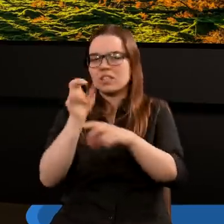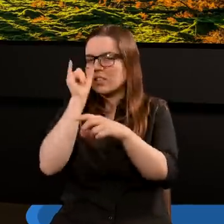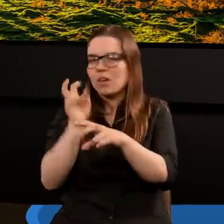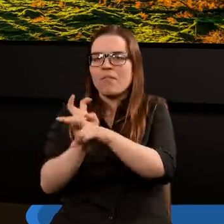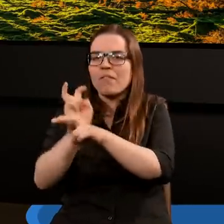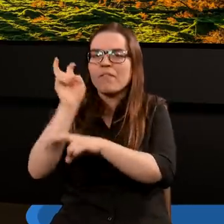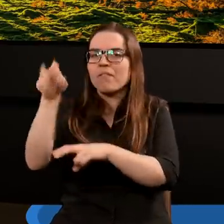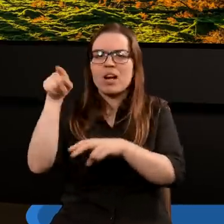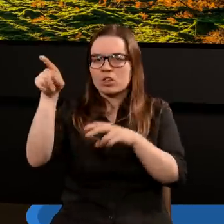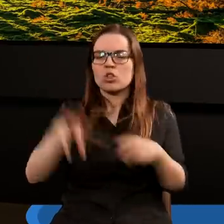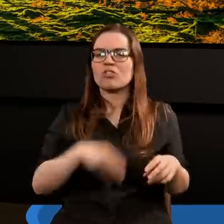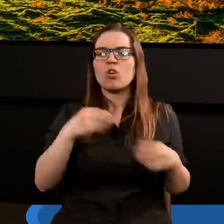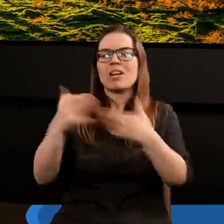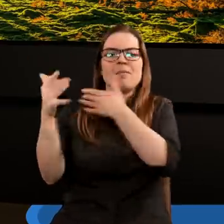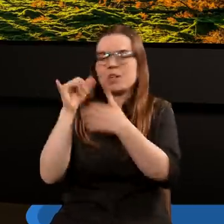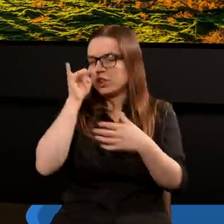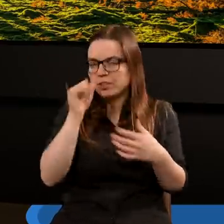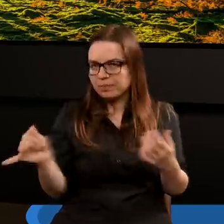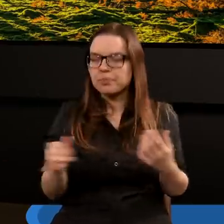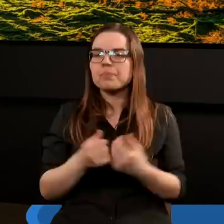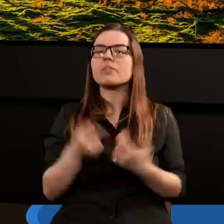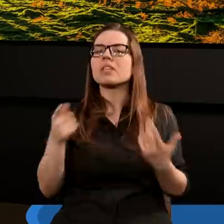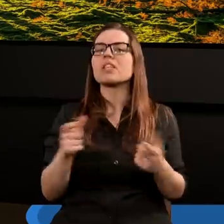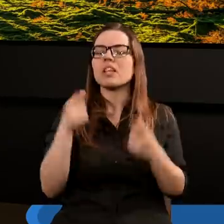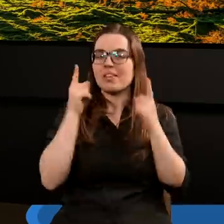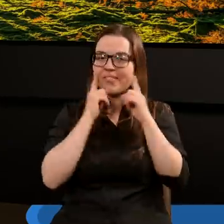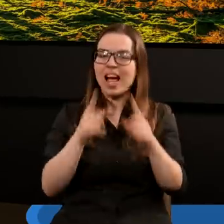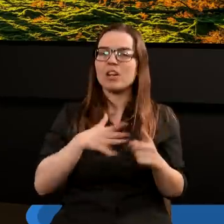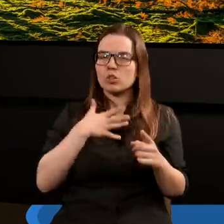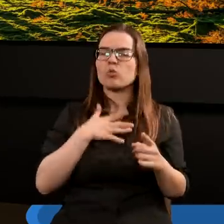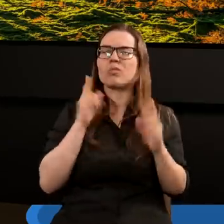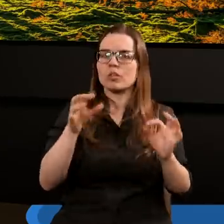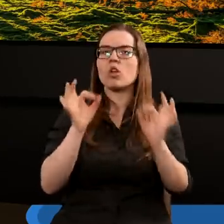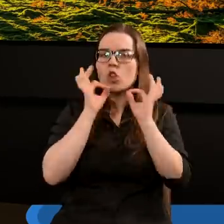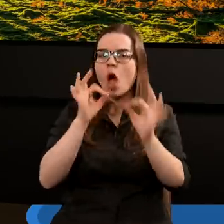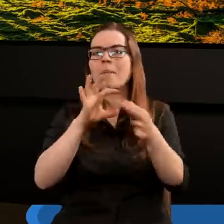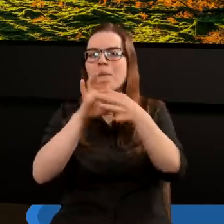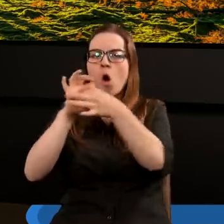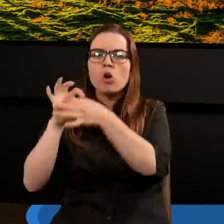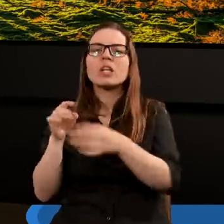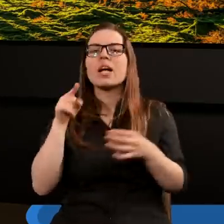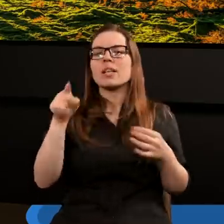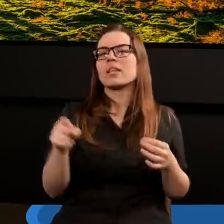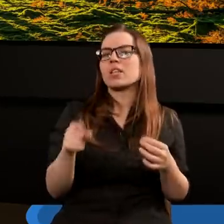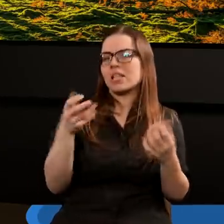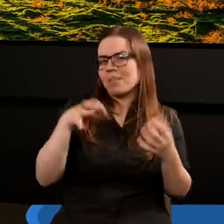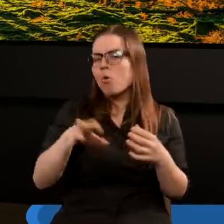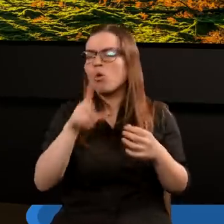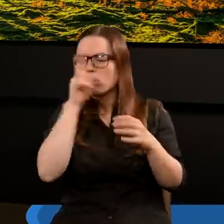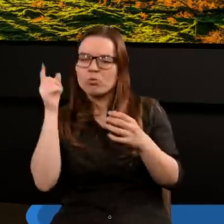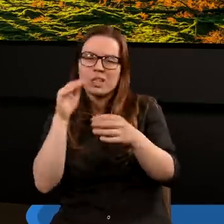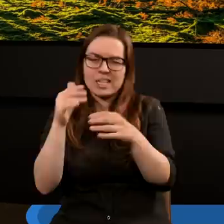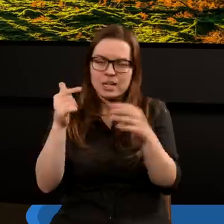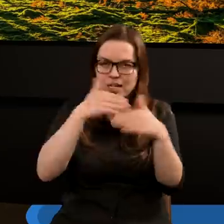nawet nie mógł się zbliżyć. I dlatego myślę, że to faktycznie takie dobre połączenie tego Jom Kipur, Dnia